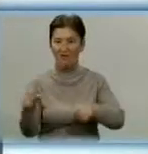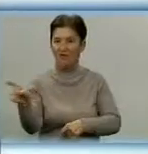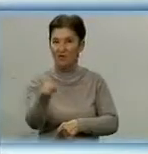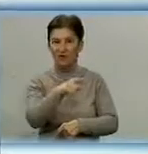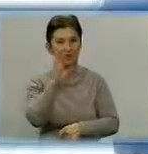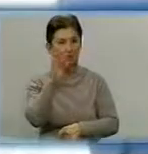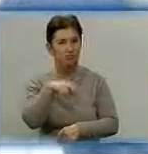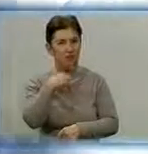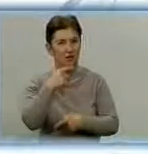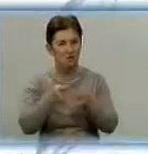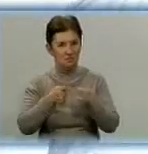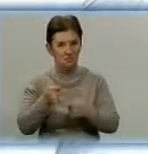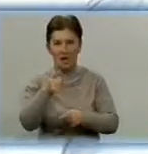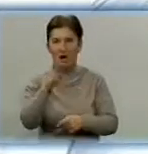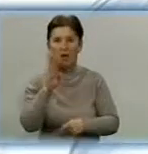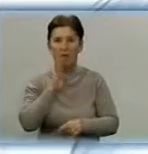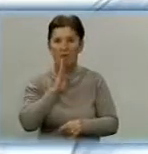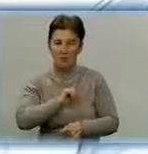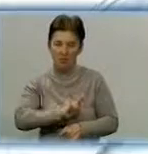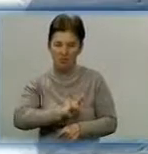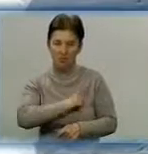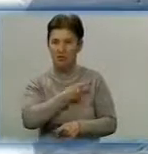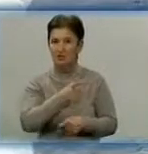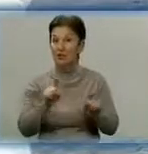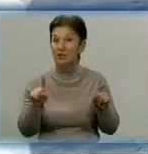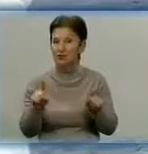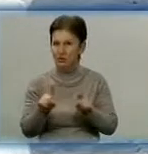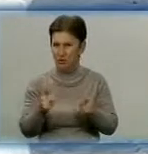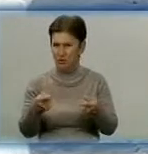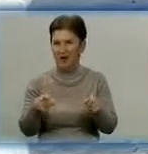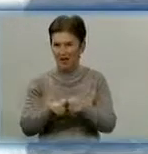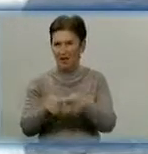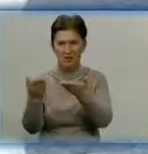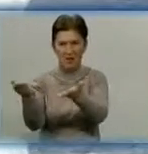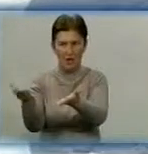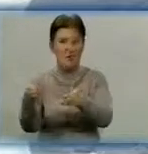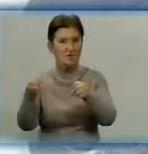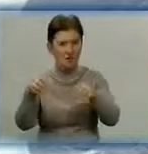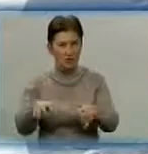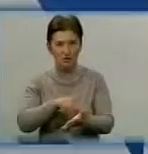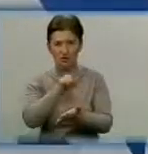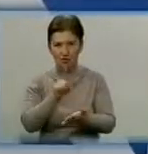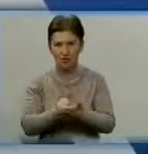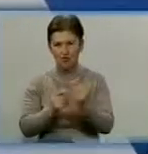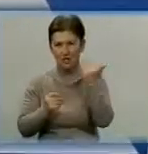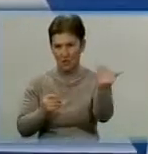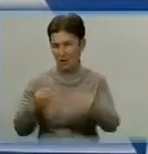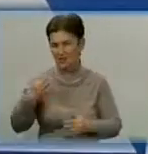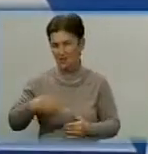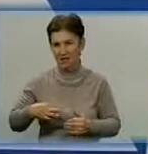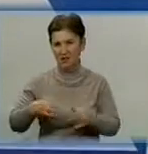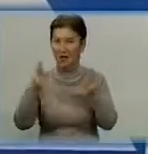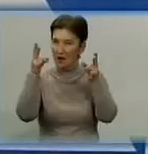його мама навпаки обурена. Не розуміє, чому, аби прийняти таке рішення, мав постраждати її син. Віра